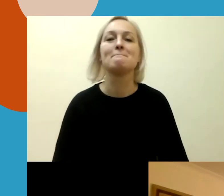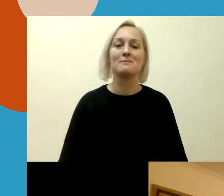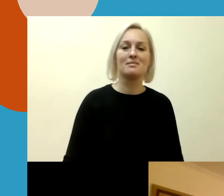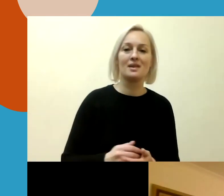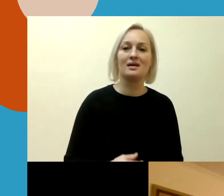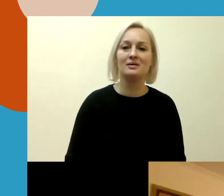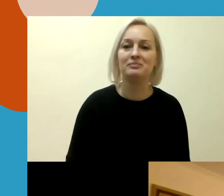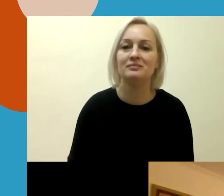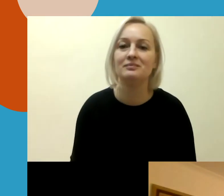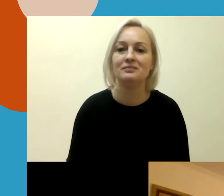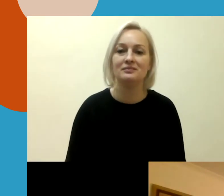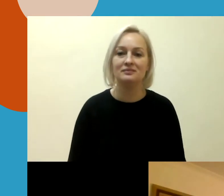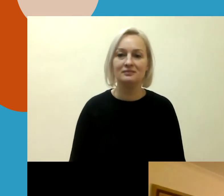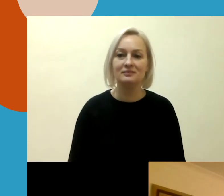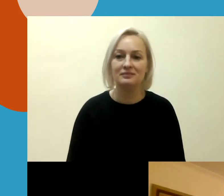Tikauju.